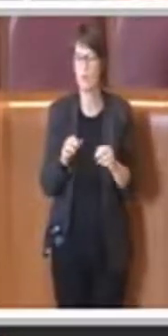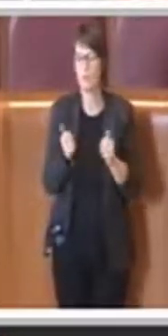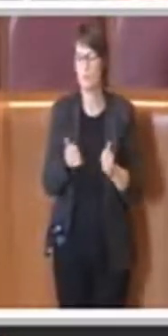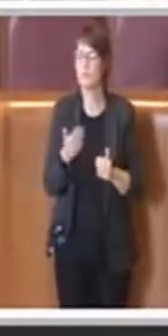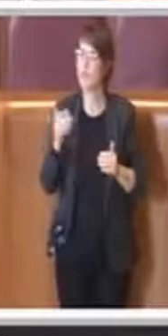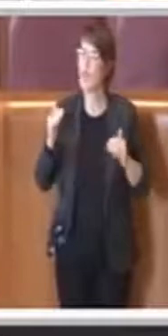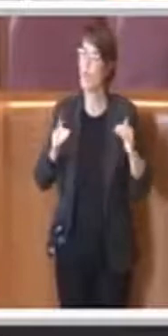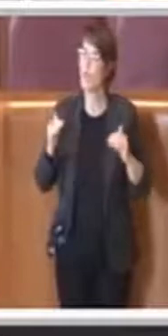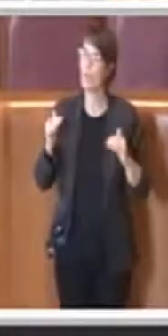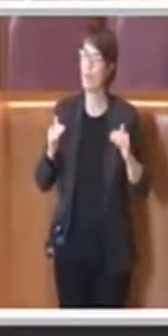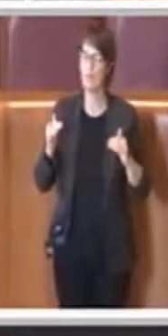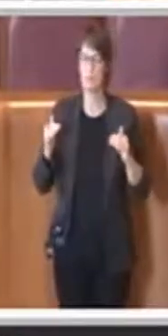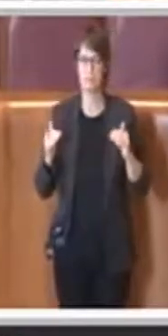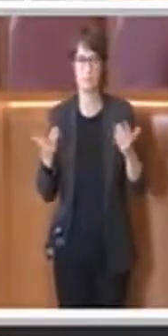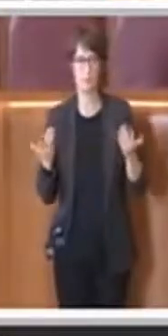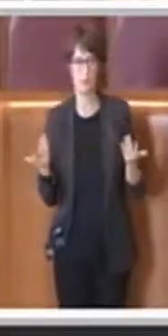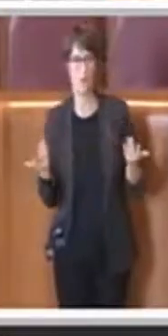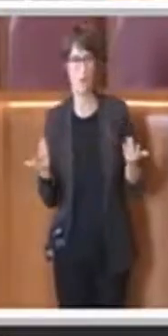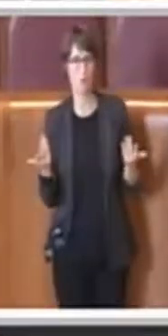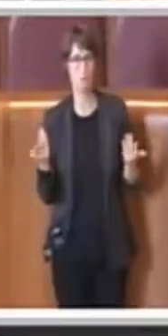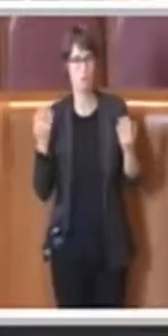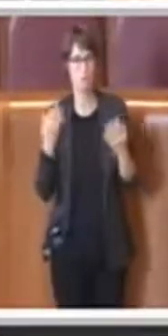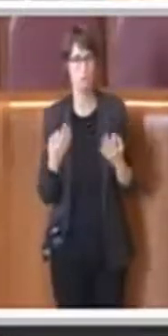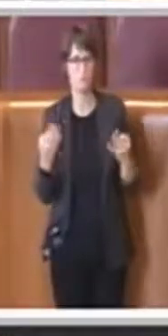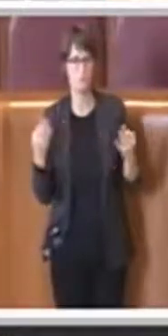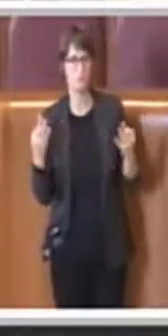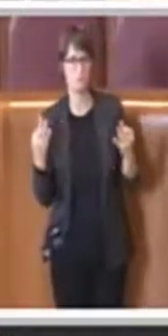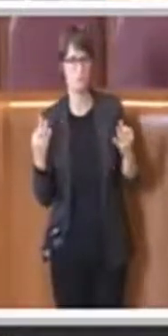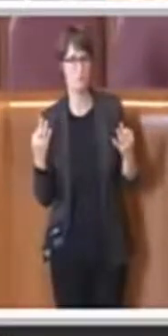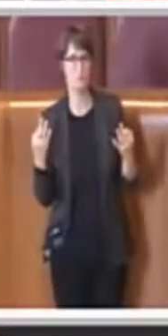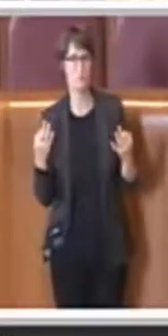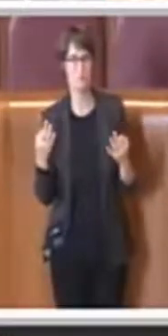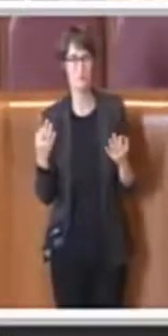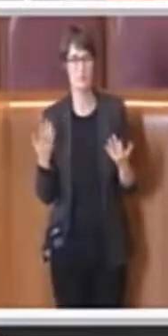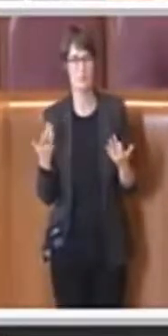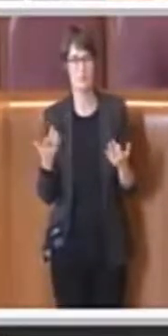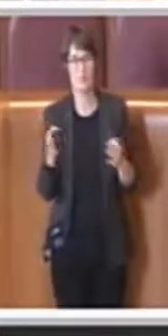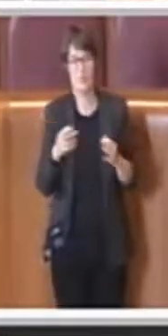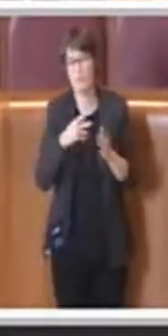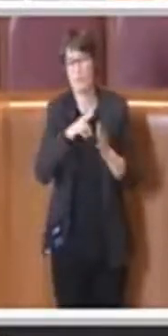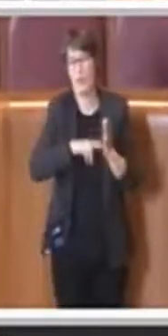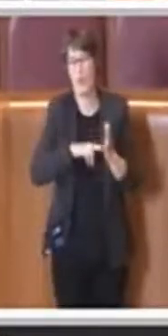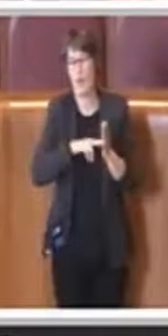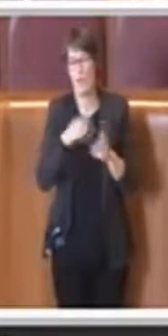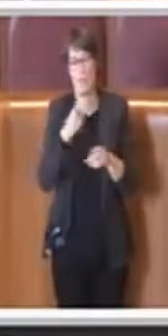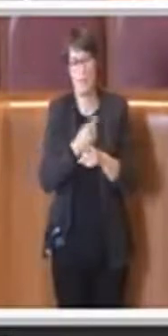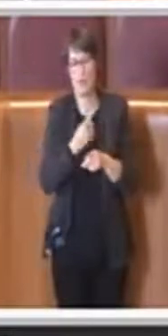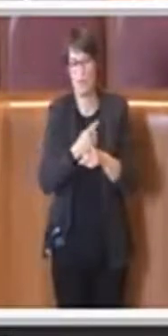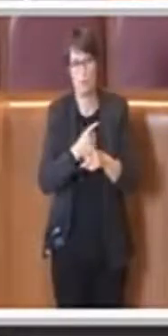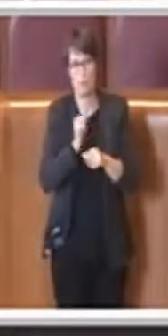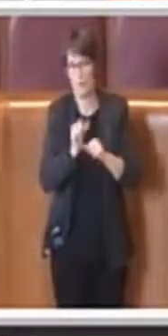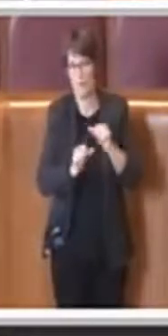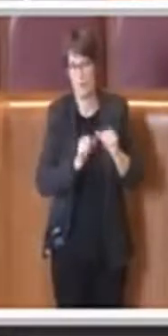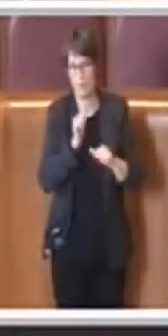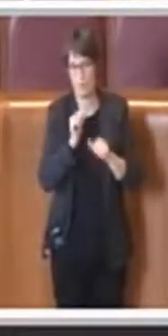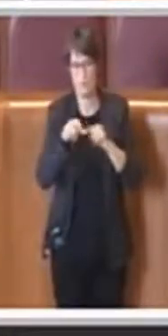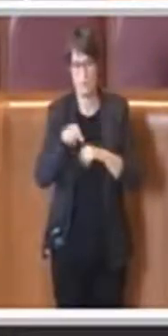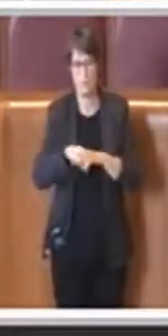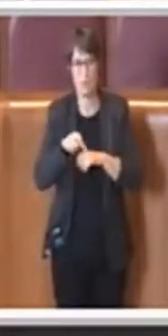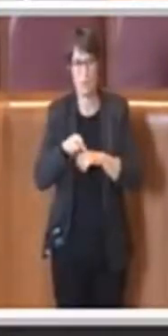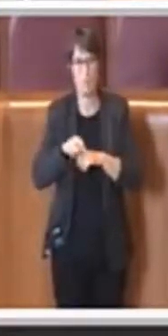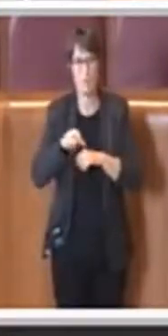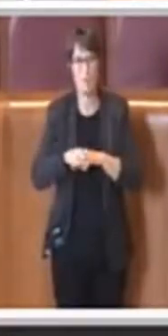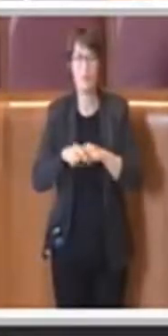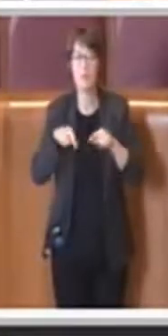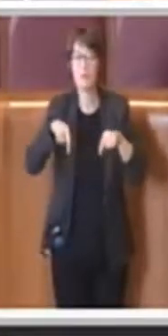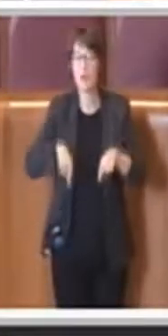di quello che è comunque un istituto che necessitava di una sua rivisitazione e quindi che oggi anche grazie insomma a questa